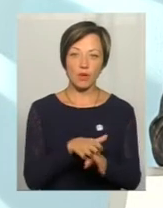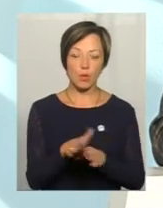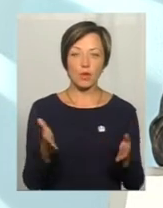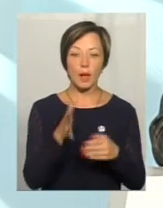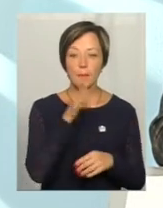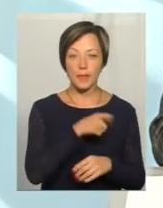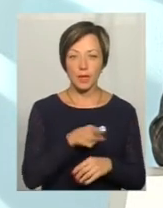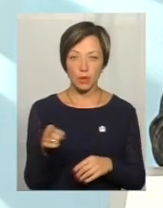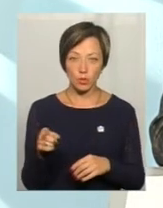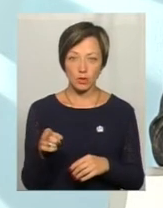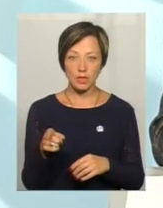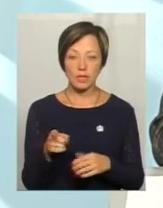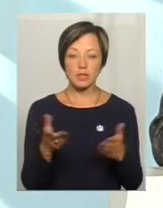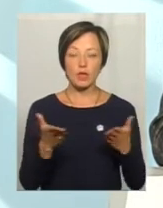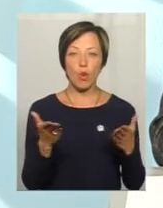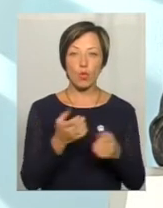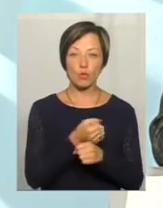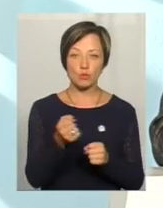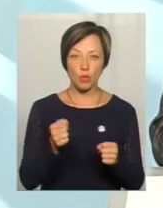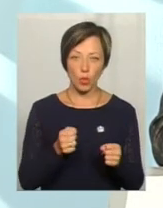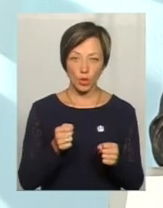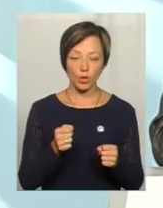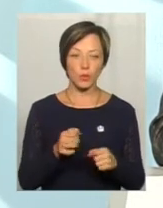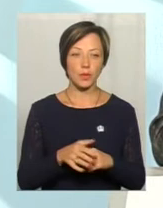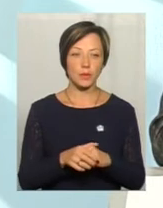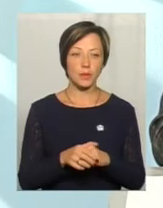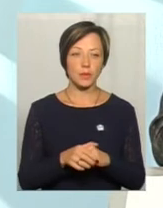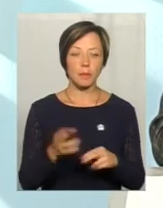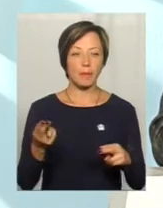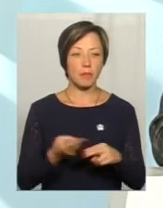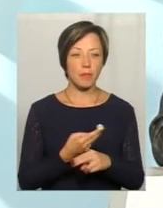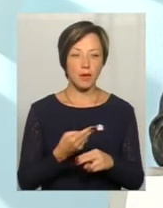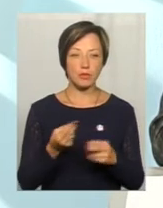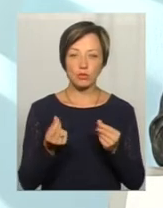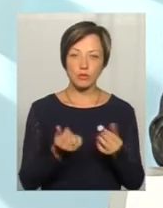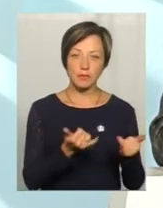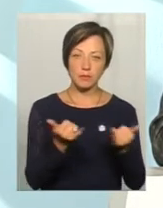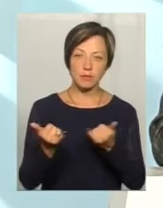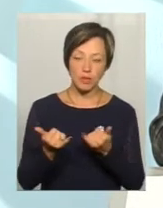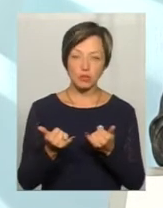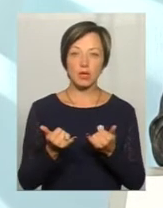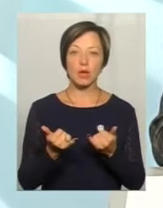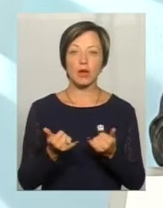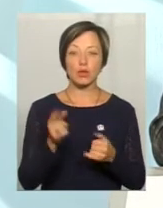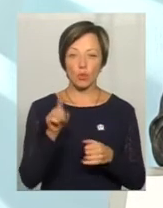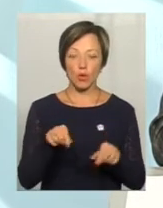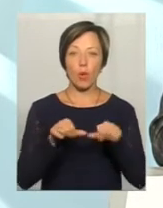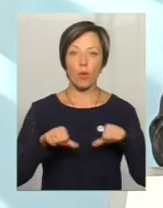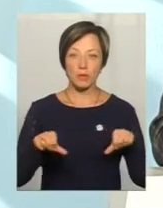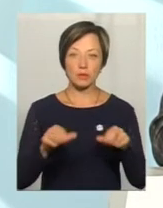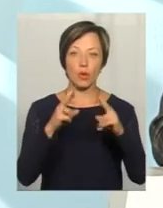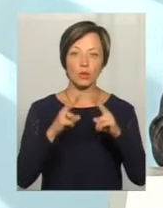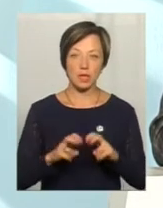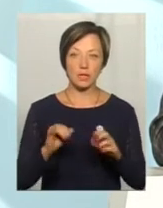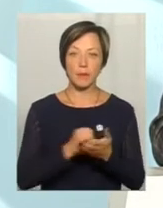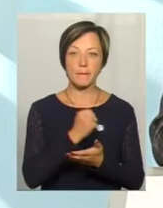в який період, з якою зброєю, без грошового забезпечення, тоді комісія розгляне і